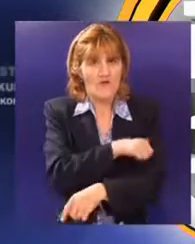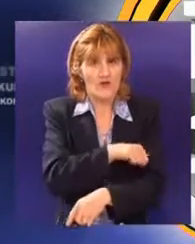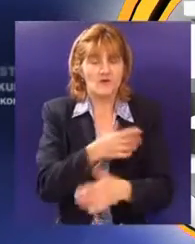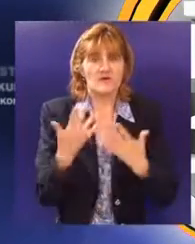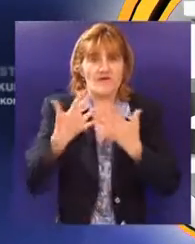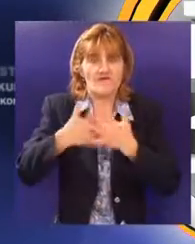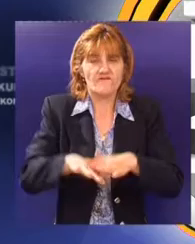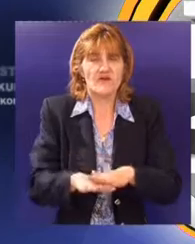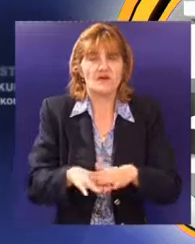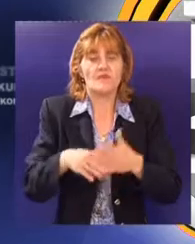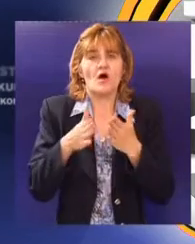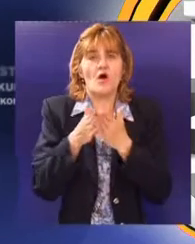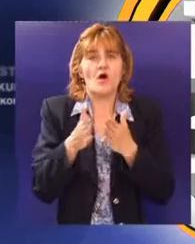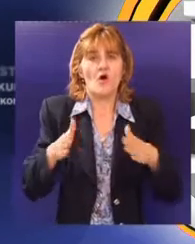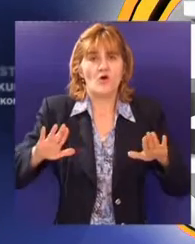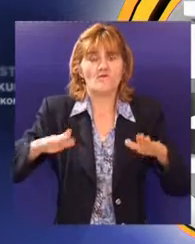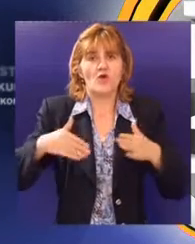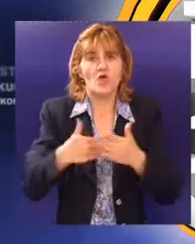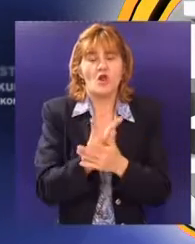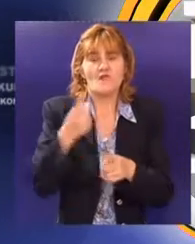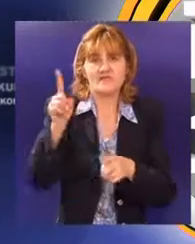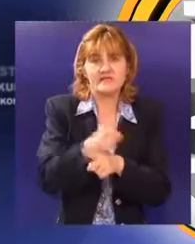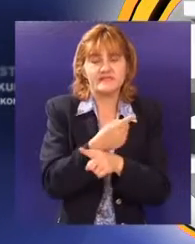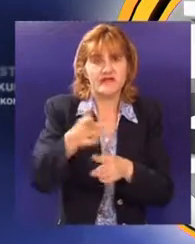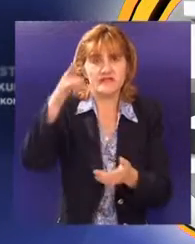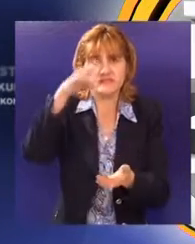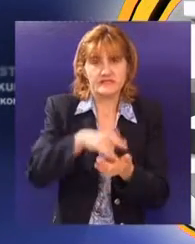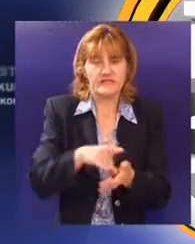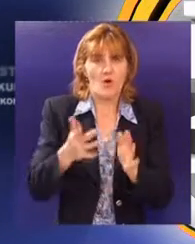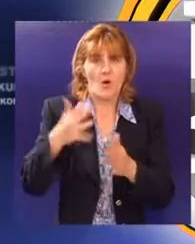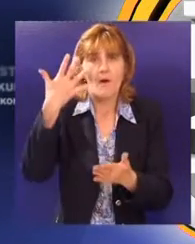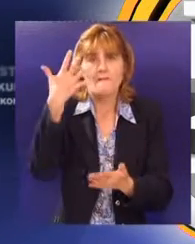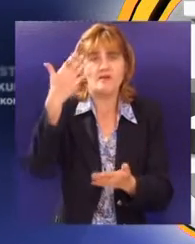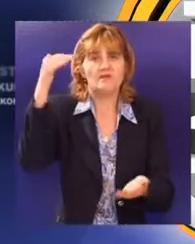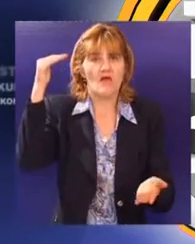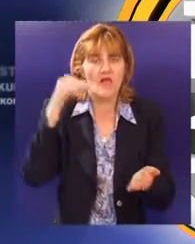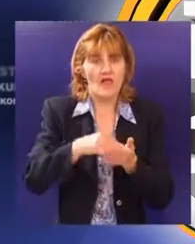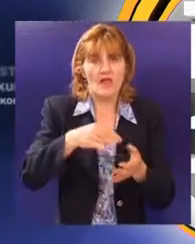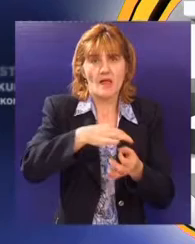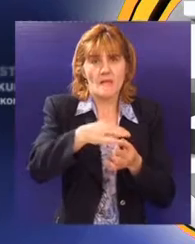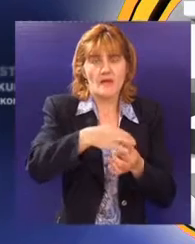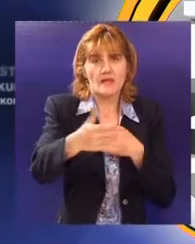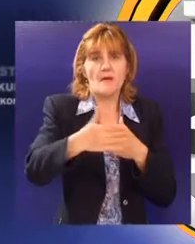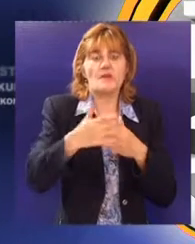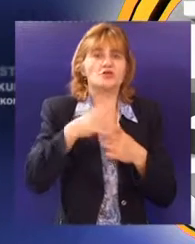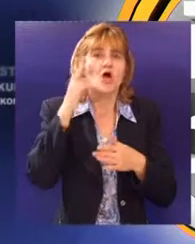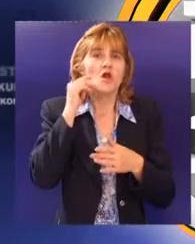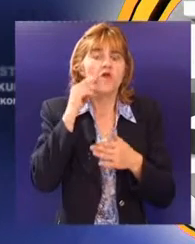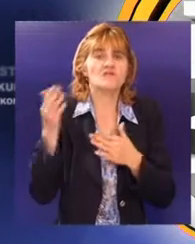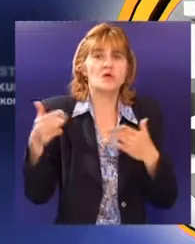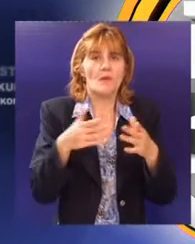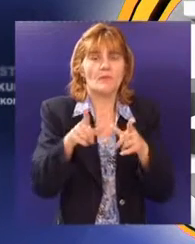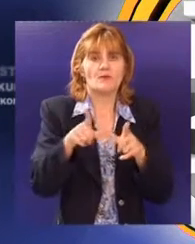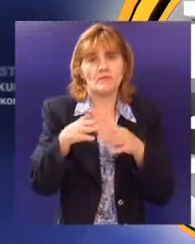Koning otvara potpuno novi prodajno-servisni centar ukupne površine preko 5000 kvadrata na Novosadskom putu u